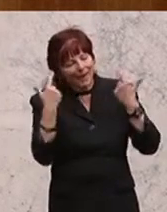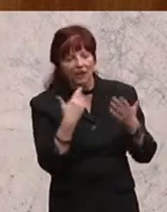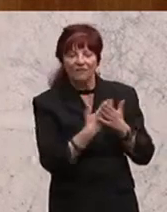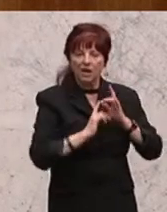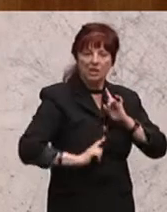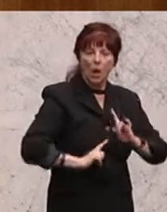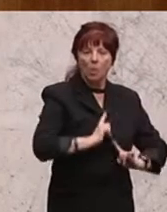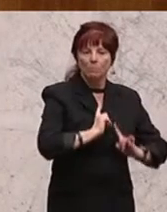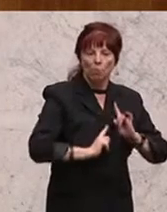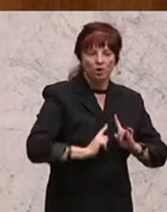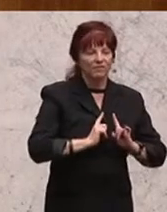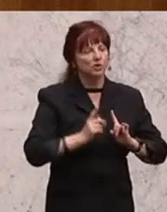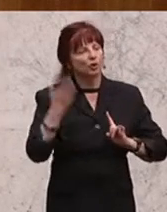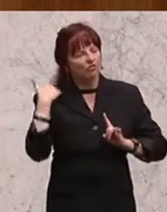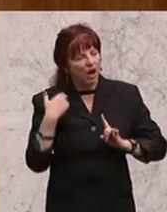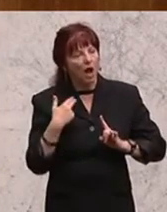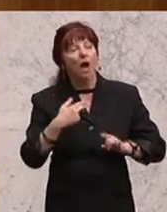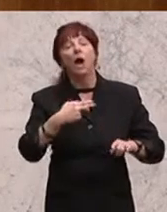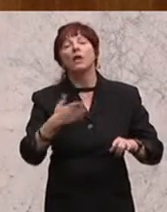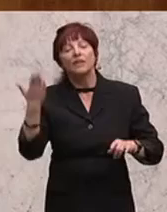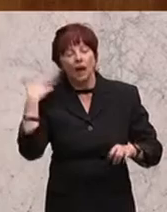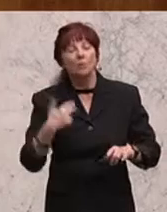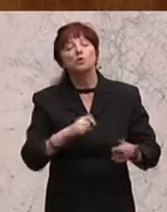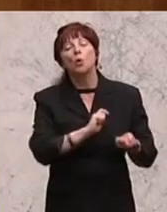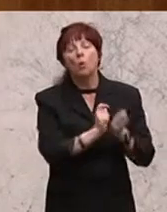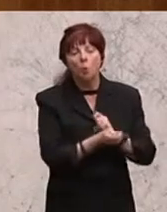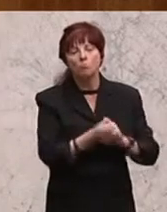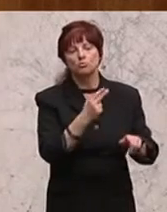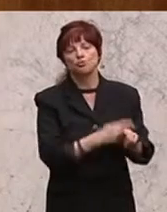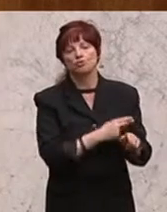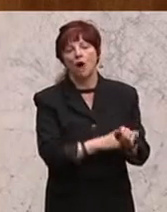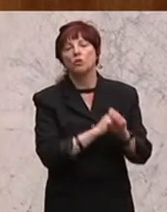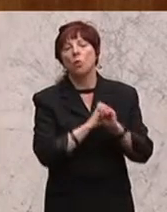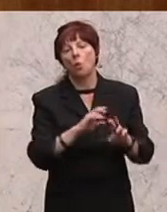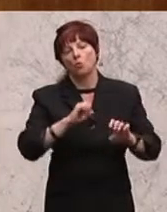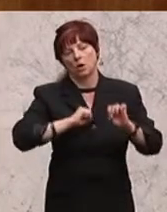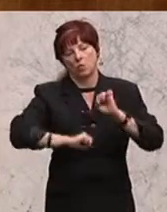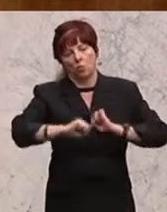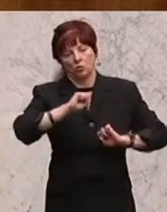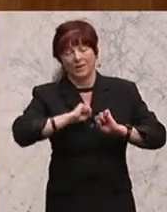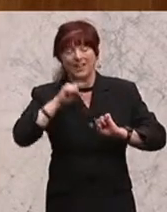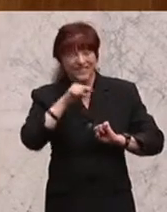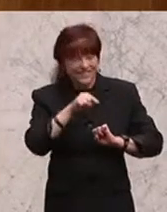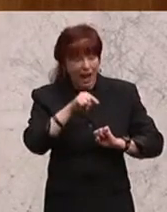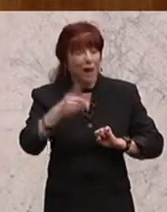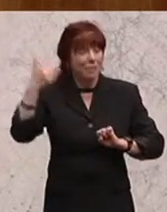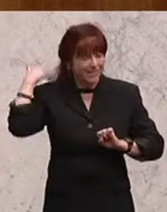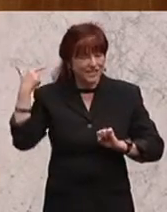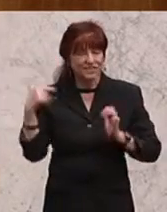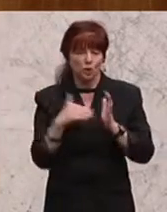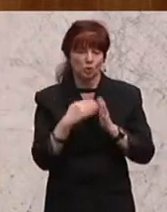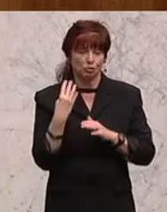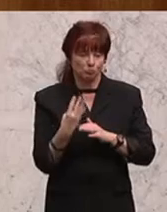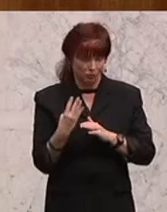dieser Verstaatlichung ohne Not waren. Und mit dieser Entscheidung, sehr geehrte Damen und Herren, da wurde erst dieser